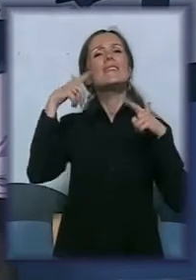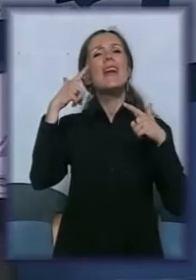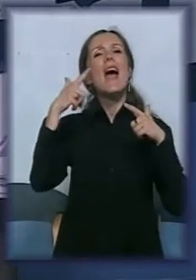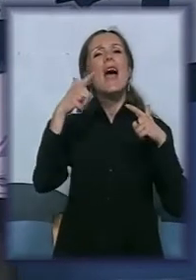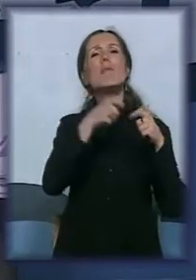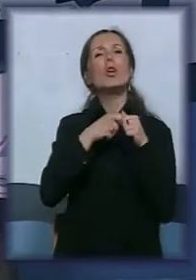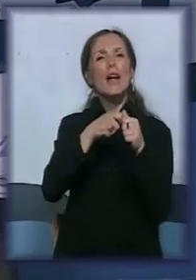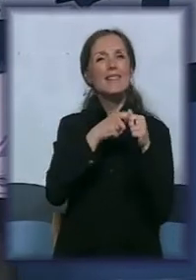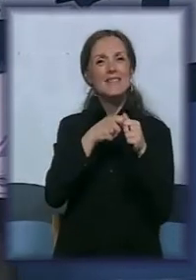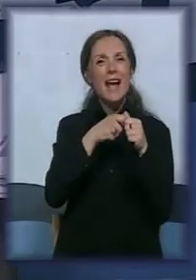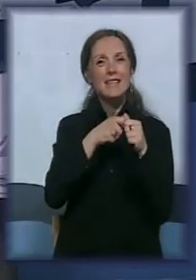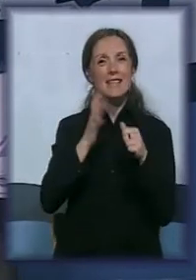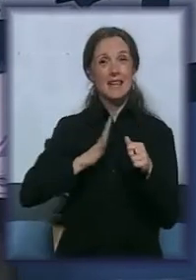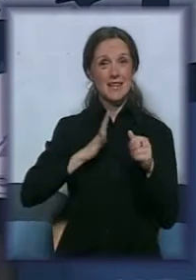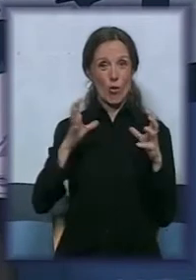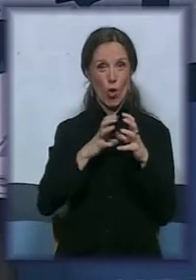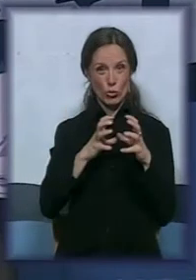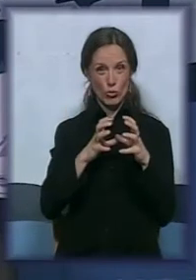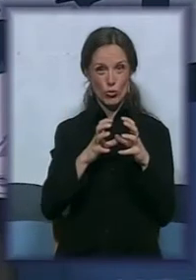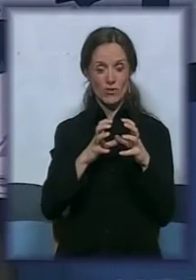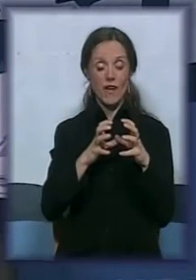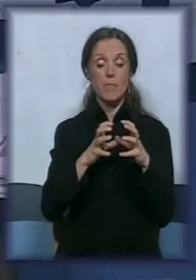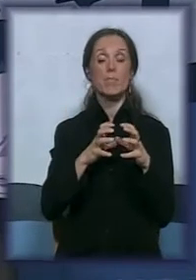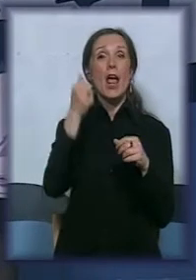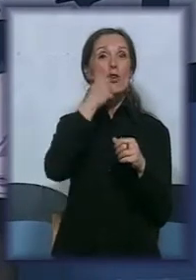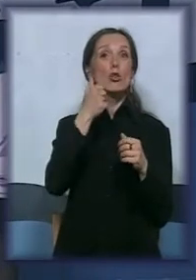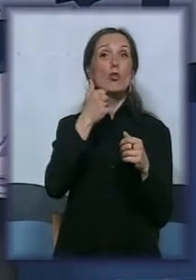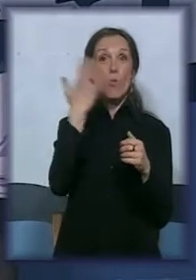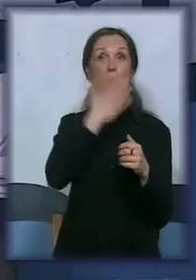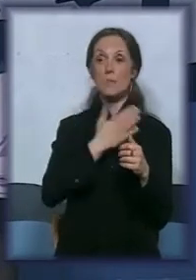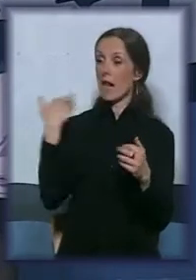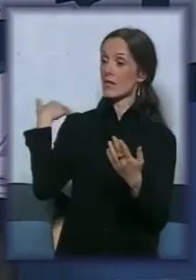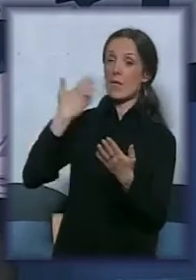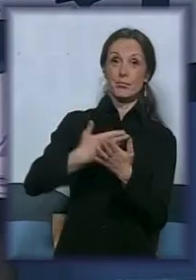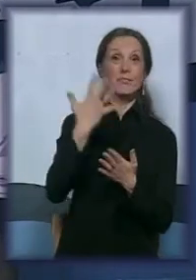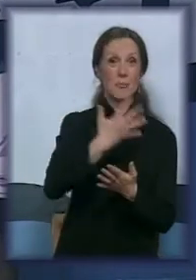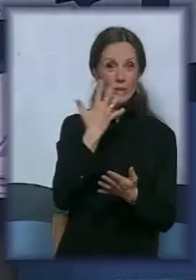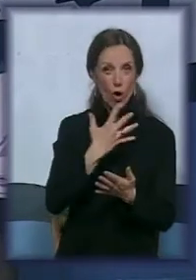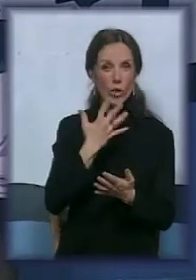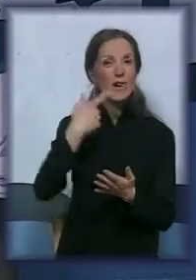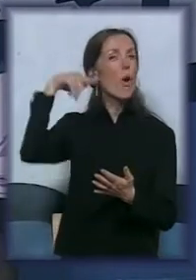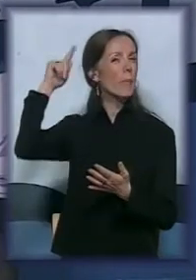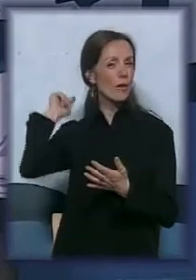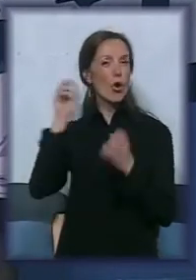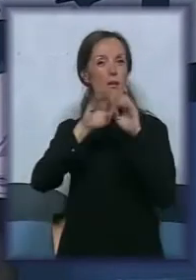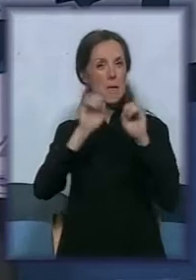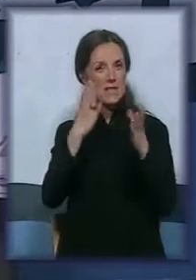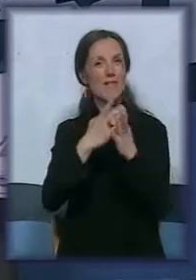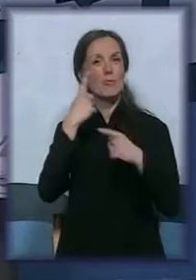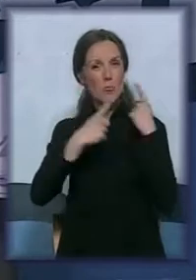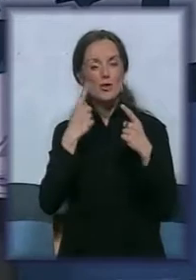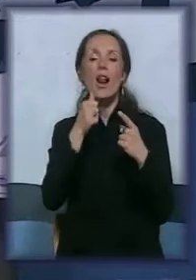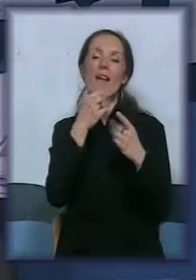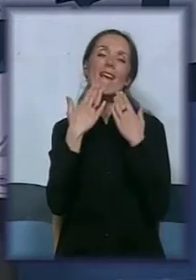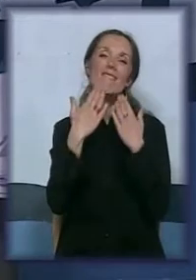društva. I ono što jesmo uspeli za pet godina, već ste u prošljim emisijama i pratili i hvala vam na onim